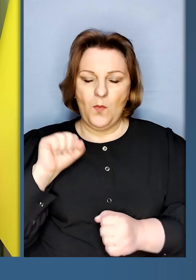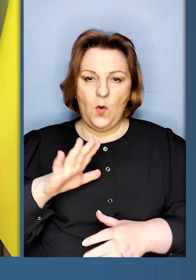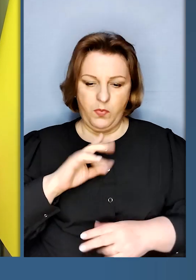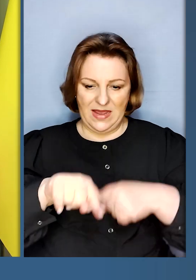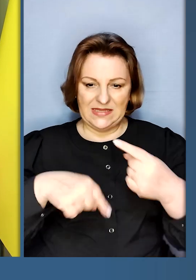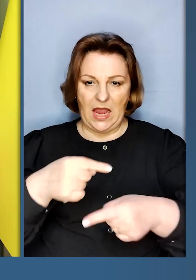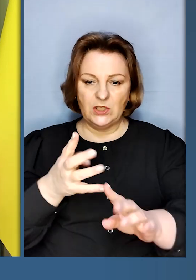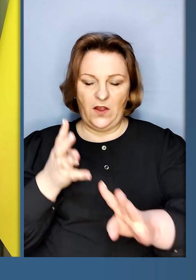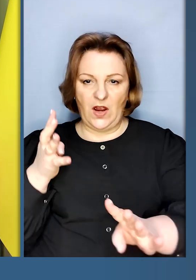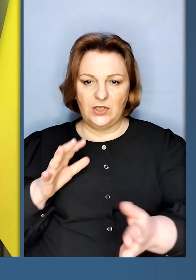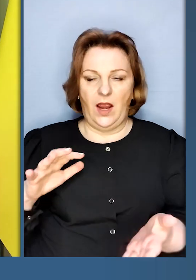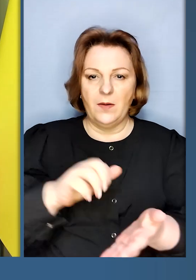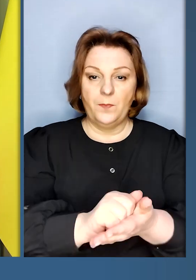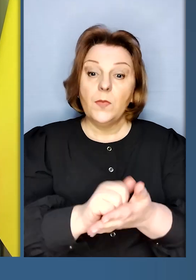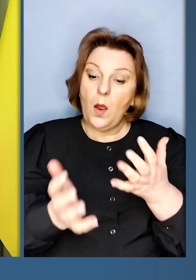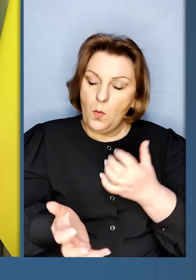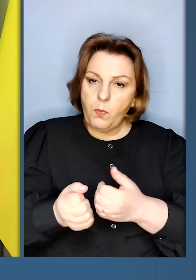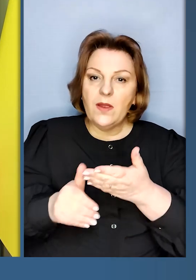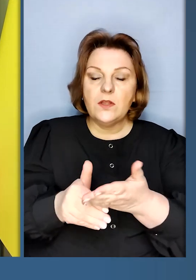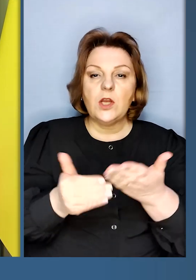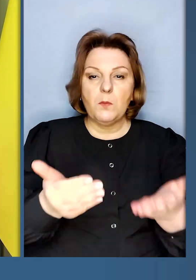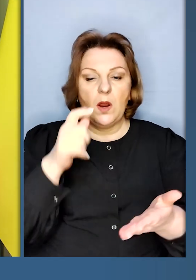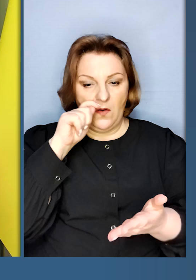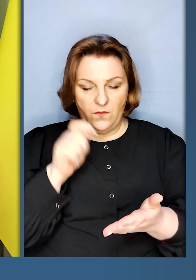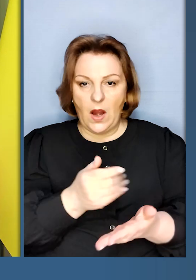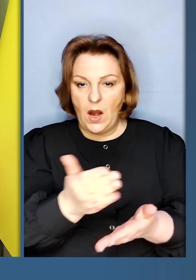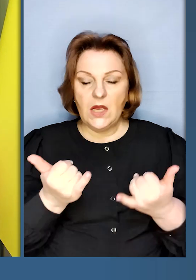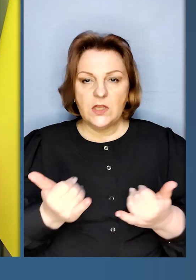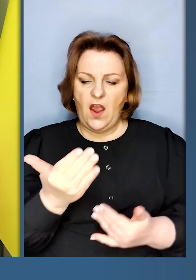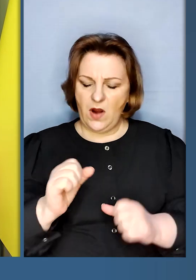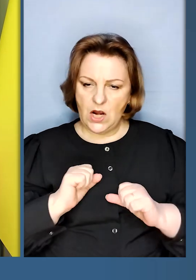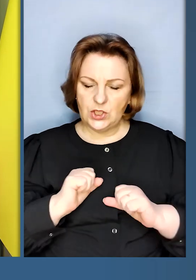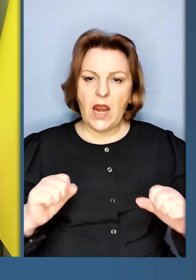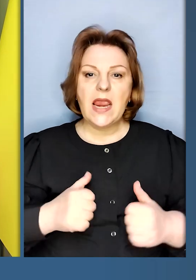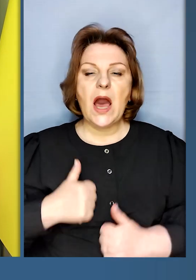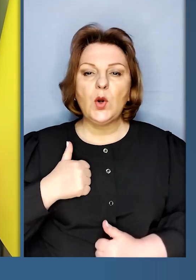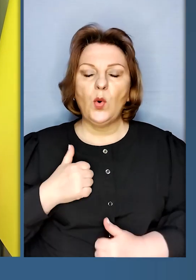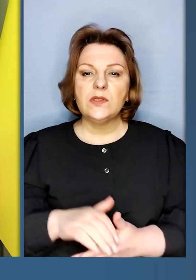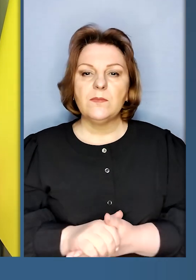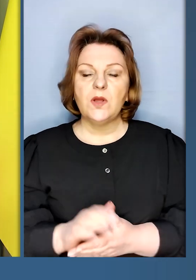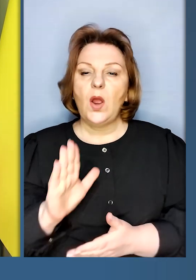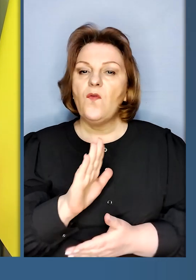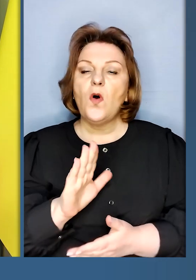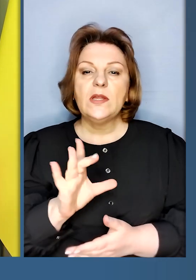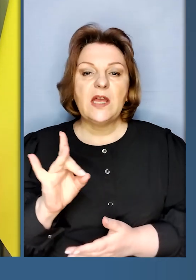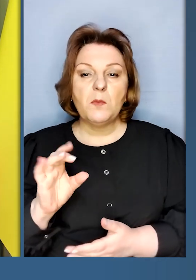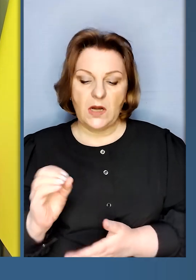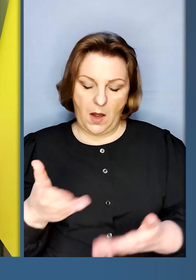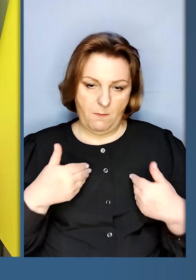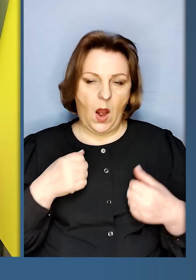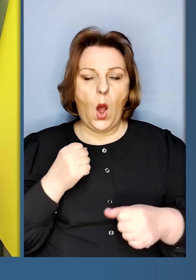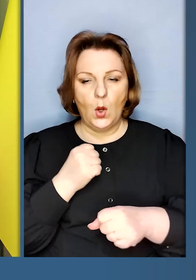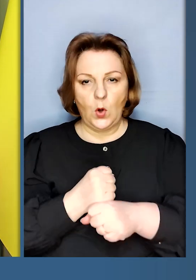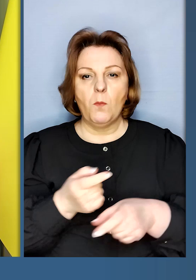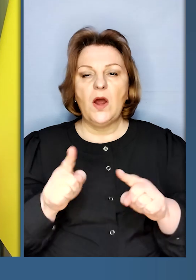в черзі. Підтримуючи вас сьогодні, ваш героїзм, Володимире, ми